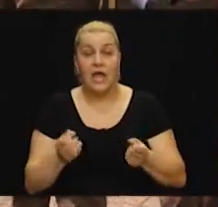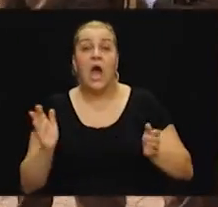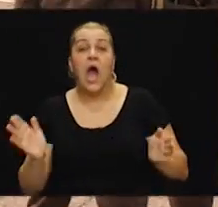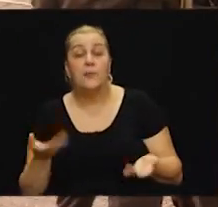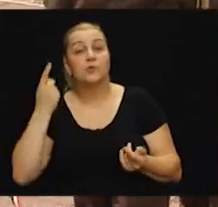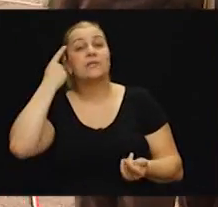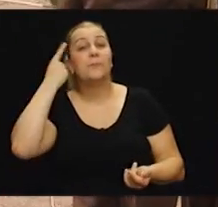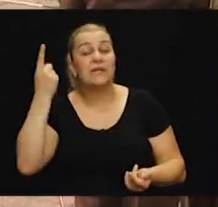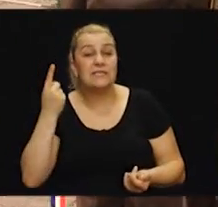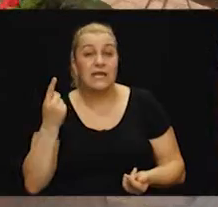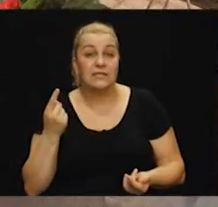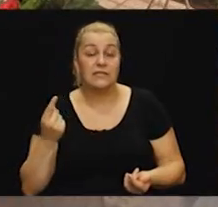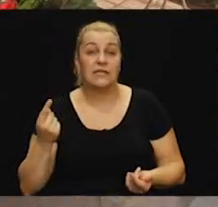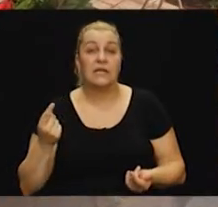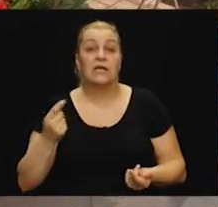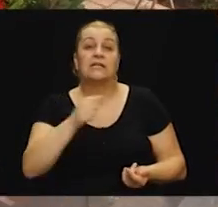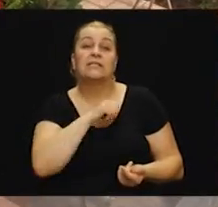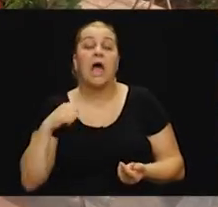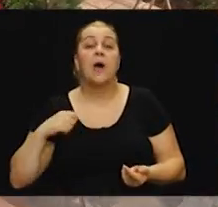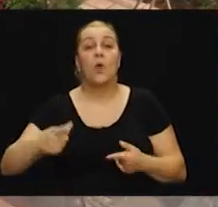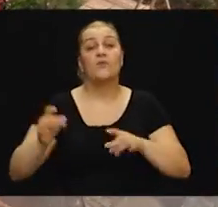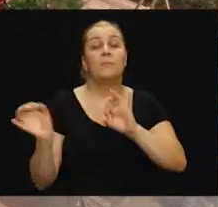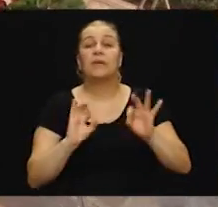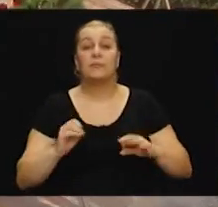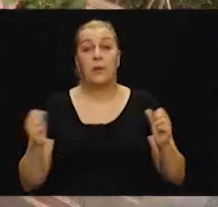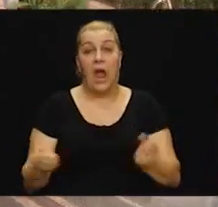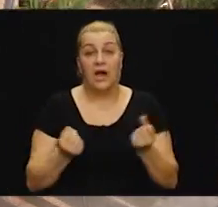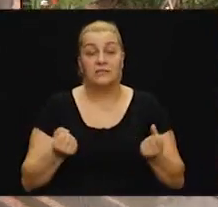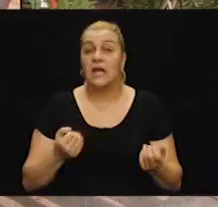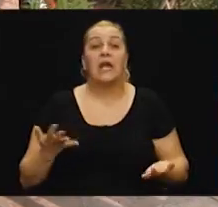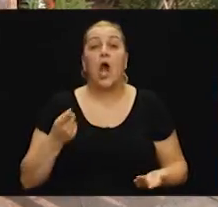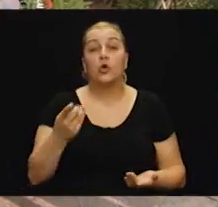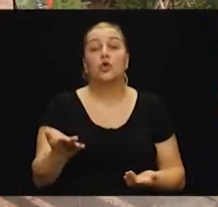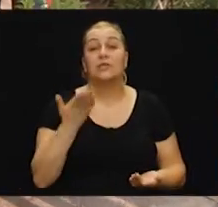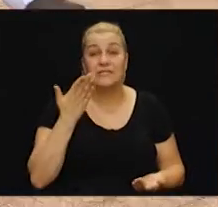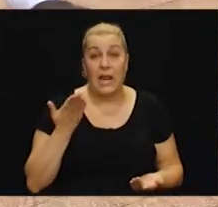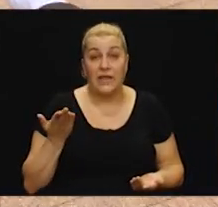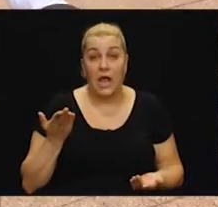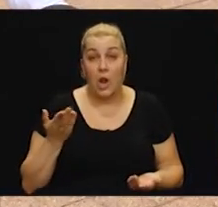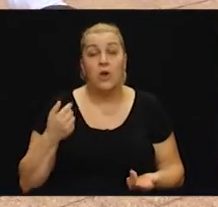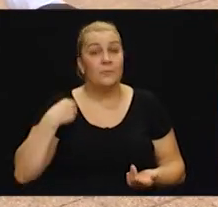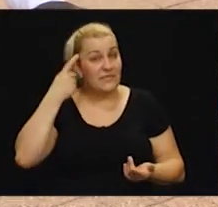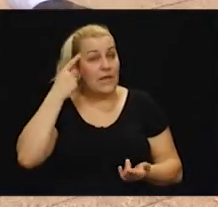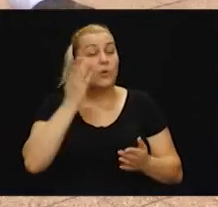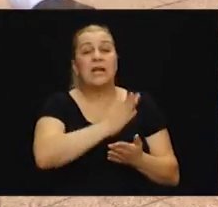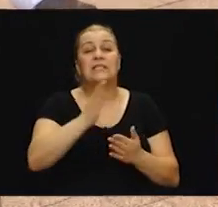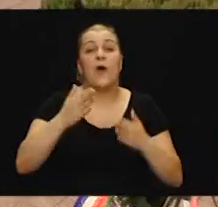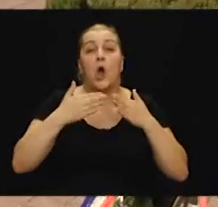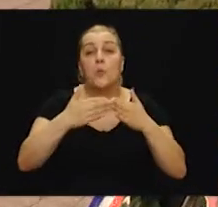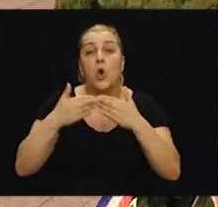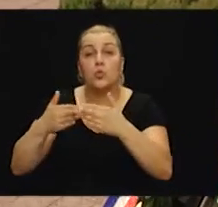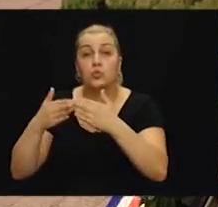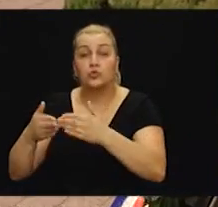prisjetiti malo samih mladene, same pripreme te akcije, kako je to tada izgledalo. Znamo i sami da je na svakom kantunu